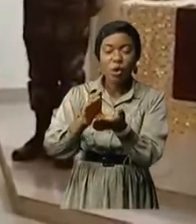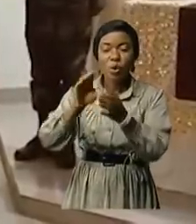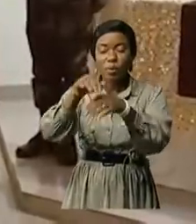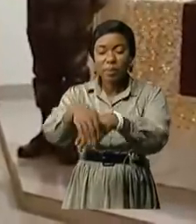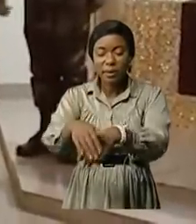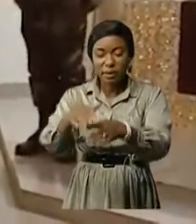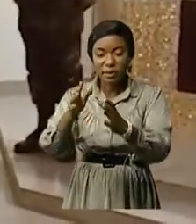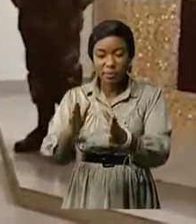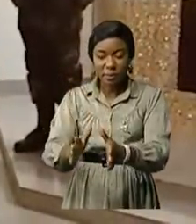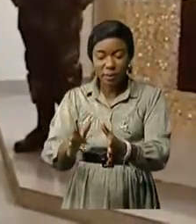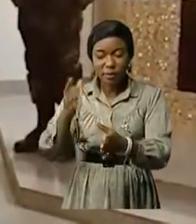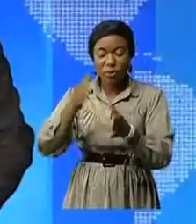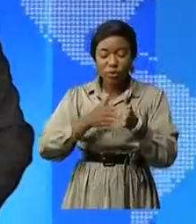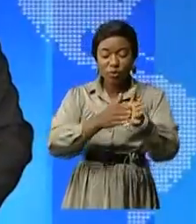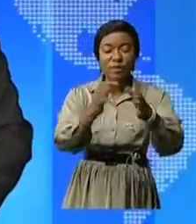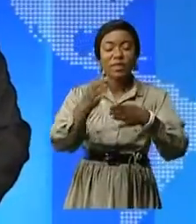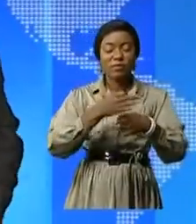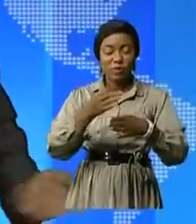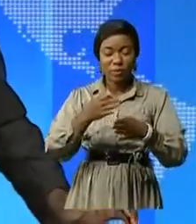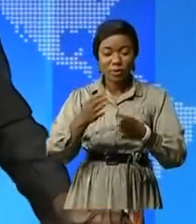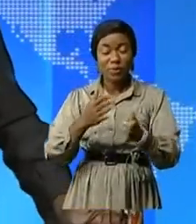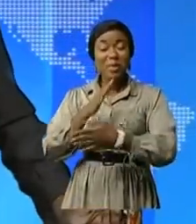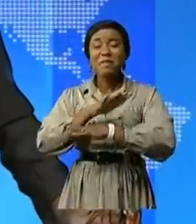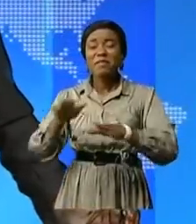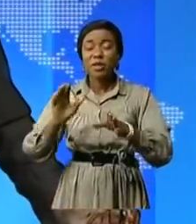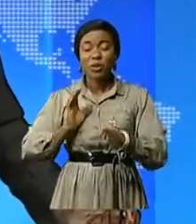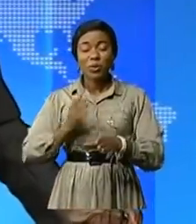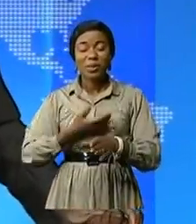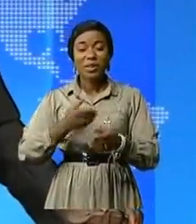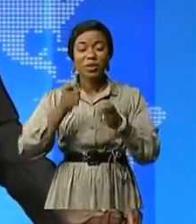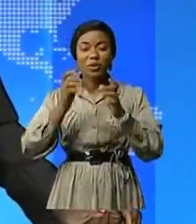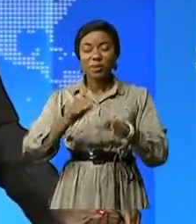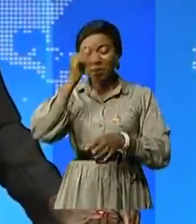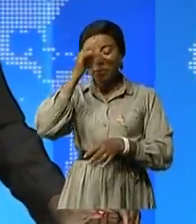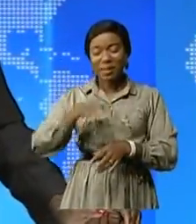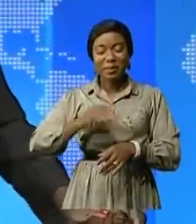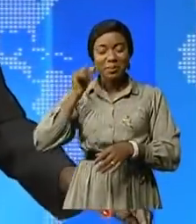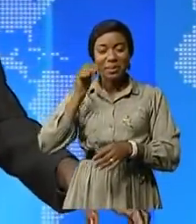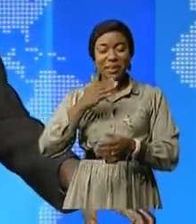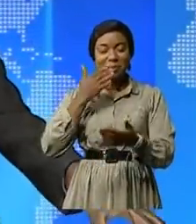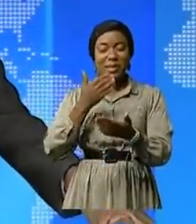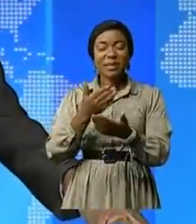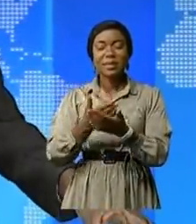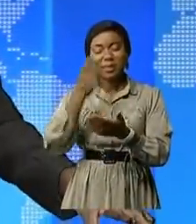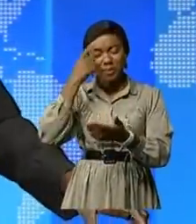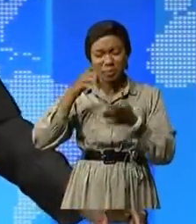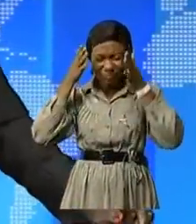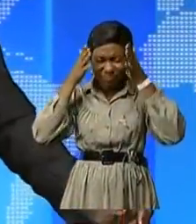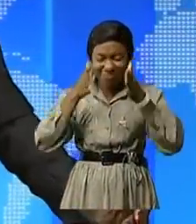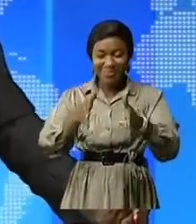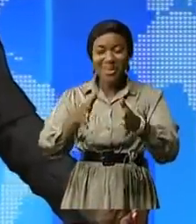la dite formation Fin ce journal Mesdames, Messieurs Merci d'avoir suivi Emmanuel la commissaire a concouru à